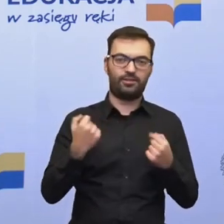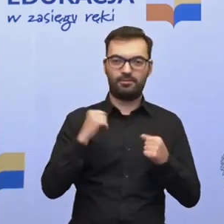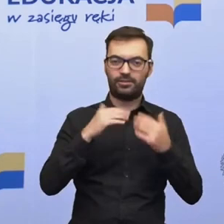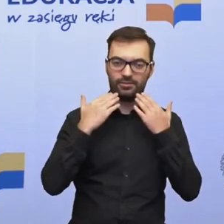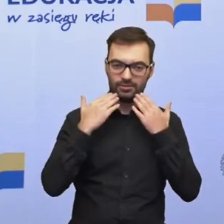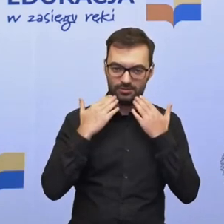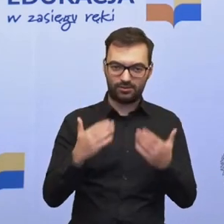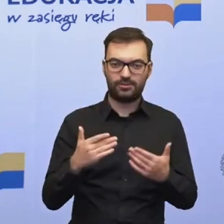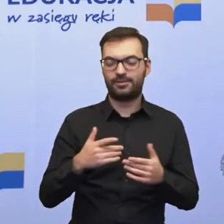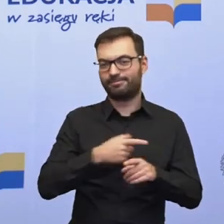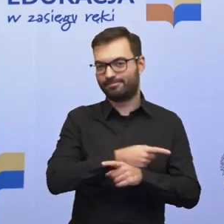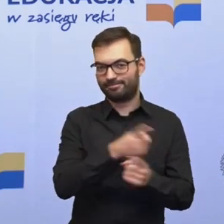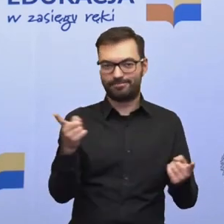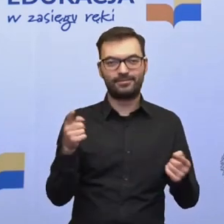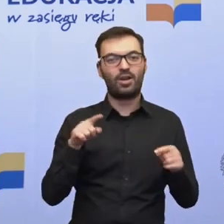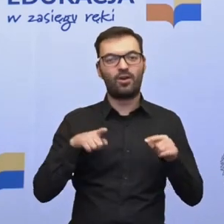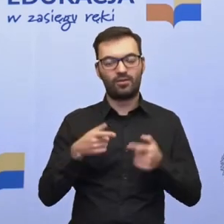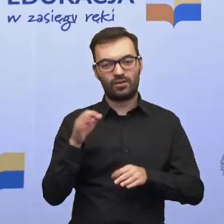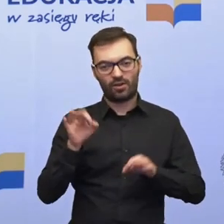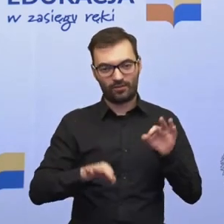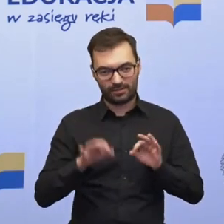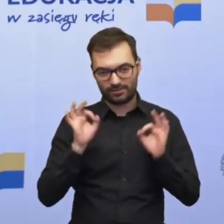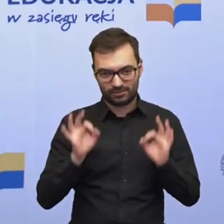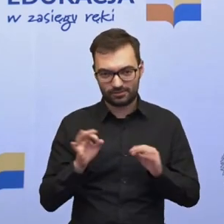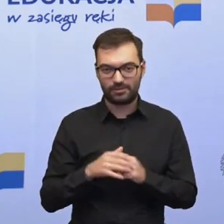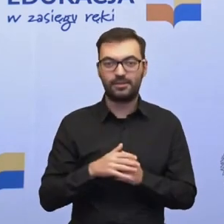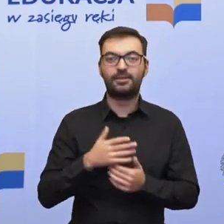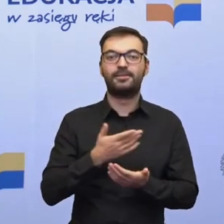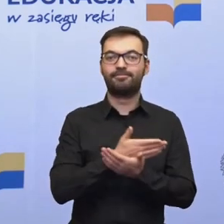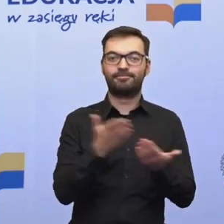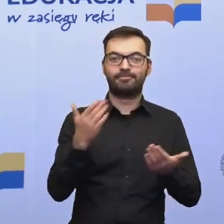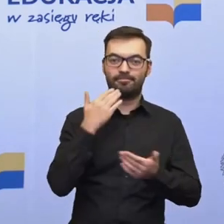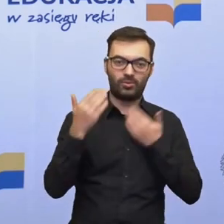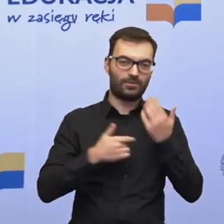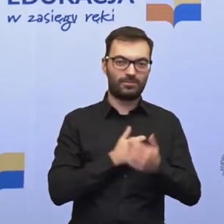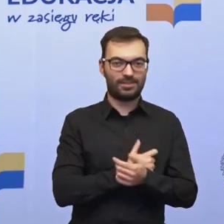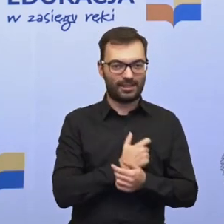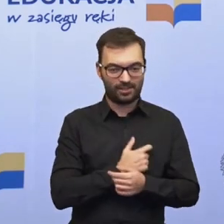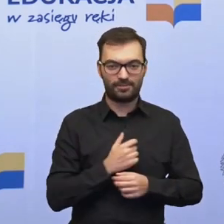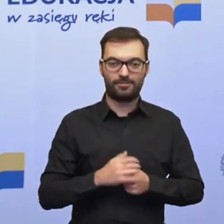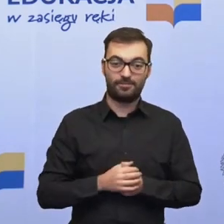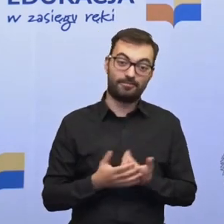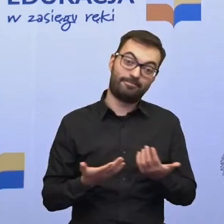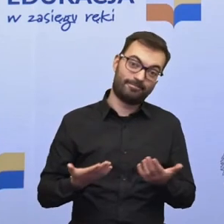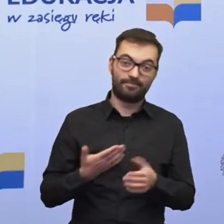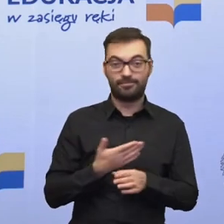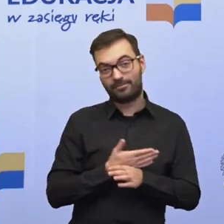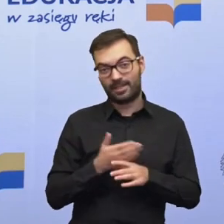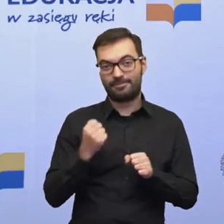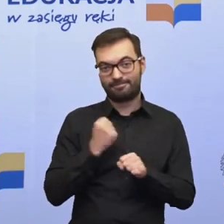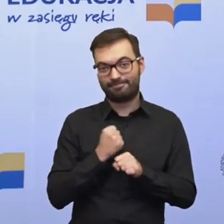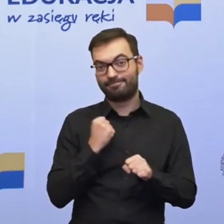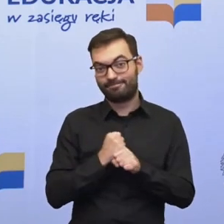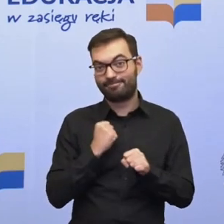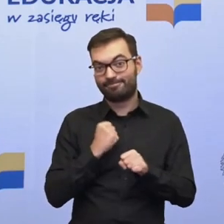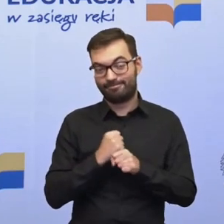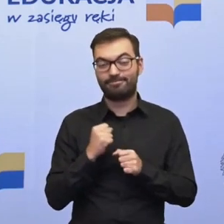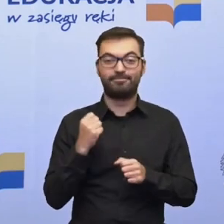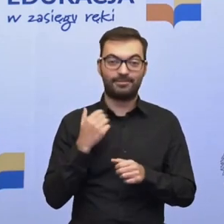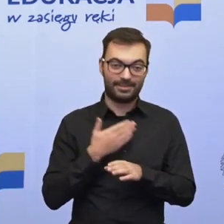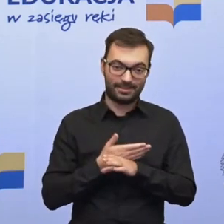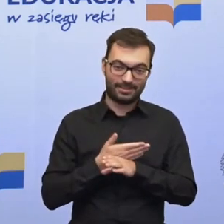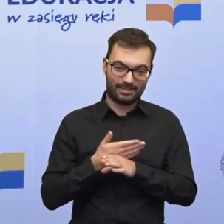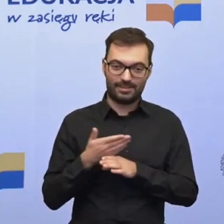dziękuję bardzo wszystkim, którzy zorganizowali tę konferencję. Państwa serdecznie pozdrawiam. No i dalej będziemy wypracowywać, mam nadzieję,